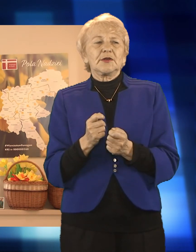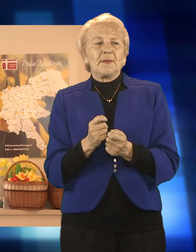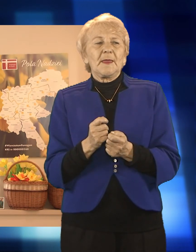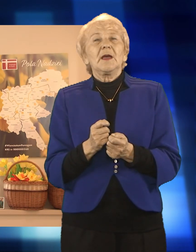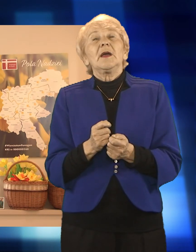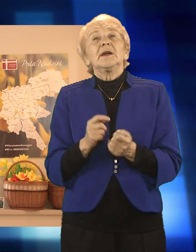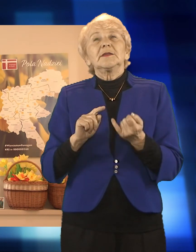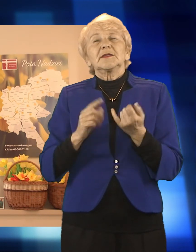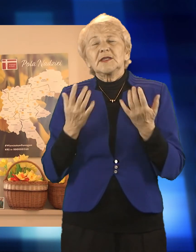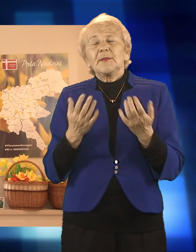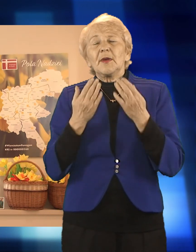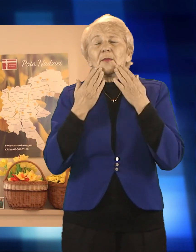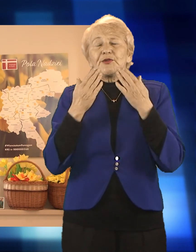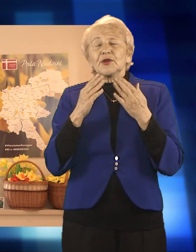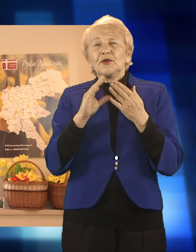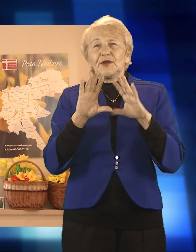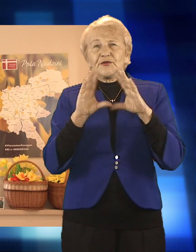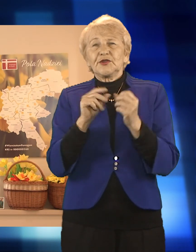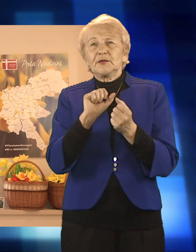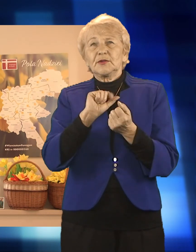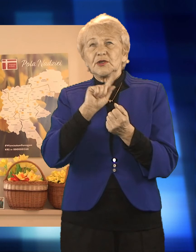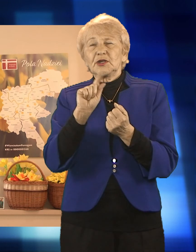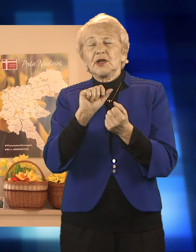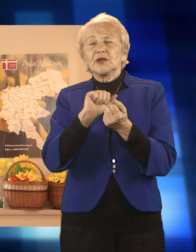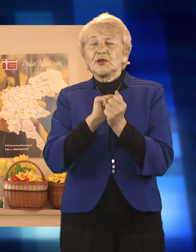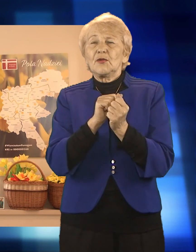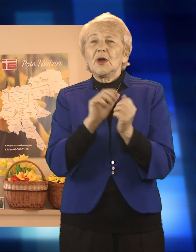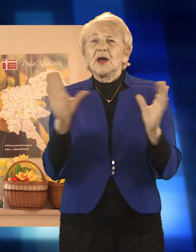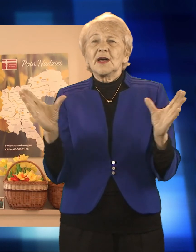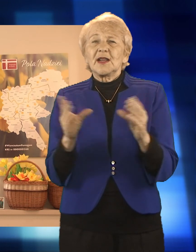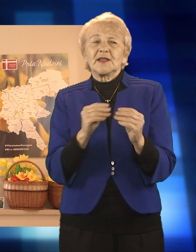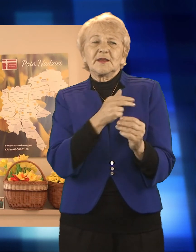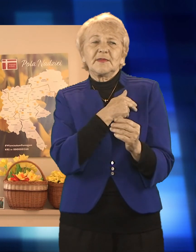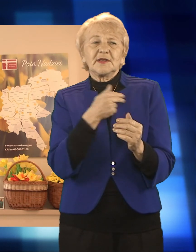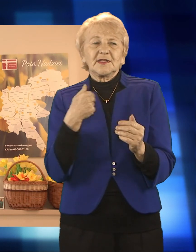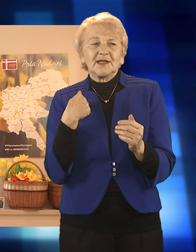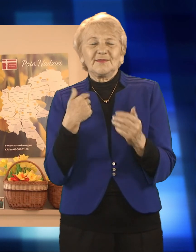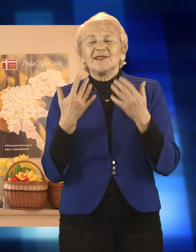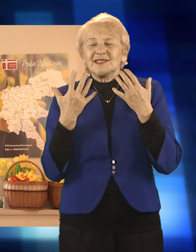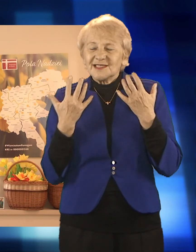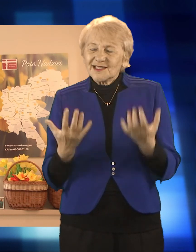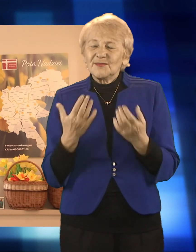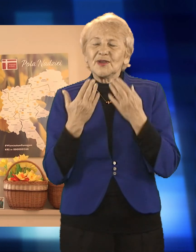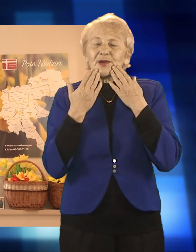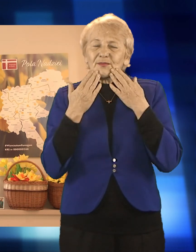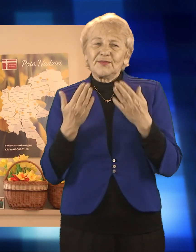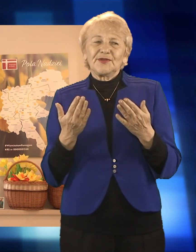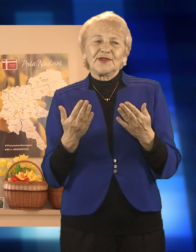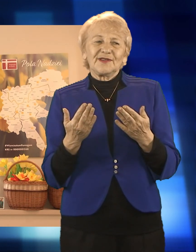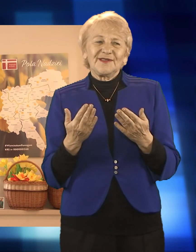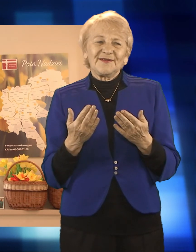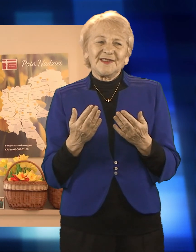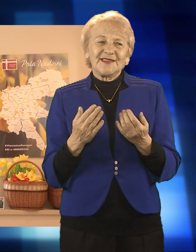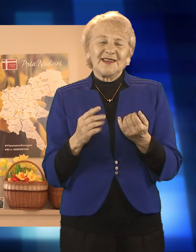są z nami i że możemy tutaj funkcjonować już od 30 lat. Zawsze pod górkę, ale zawsze jakoś z